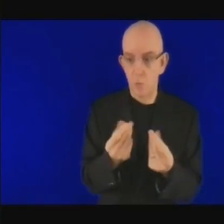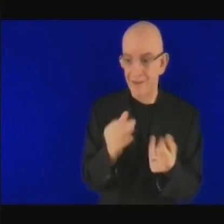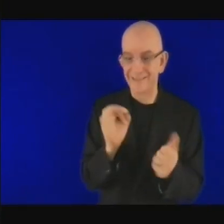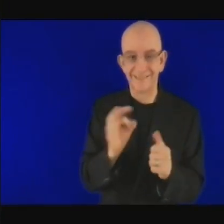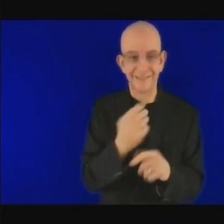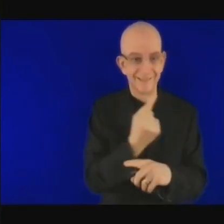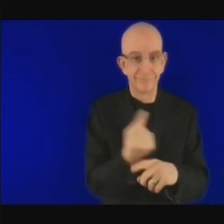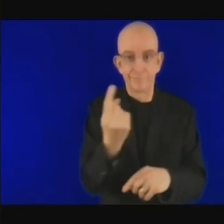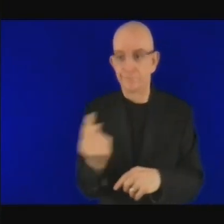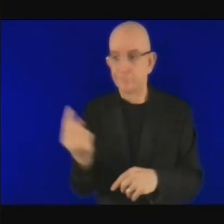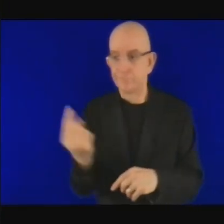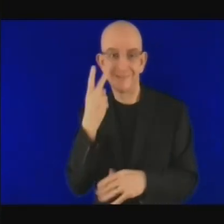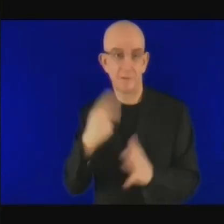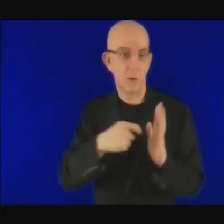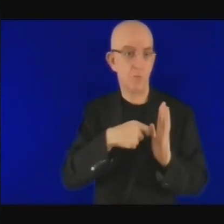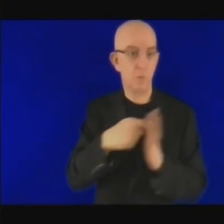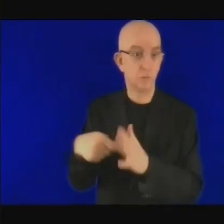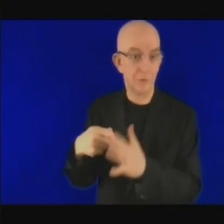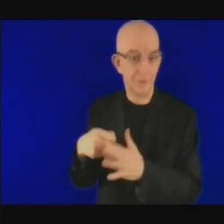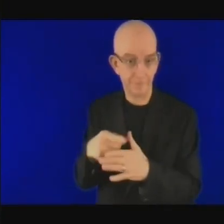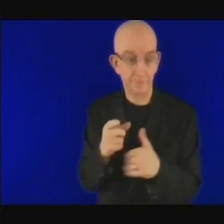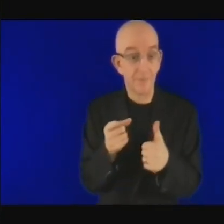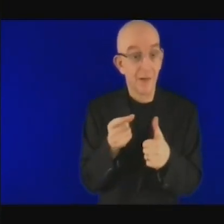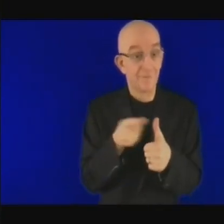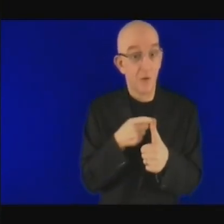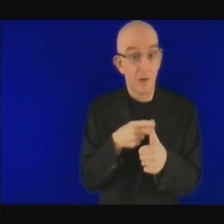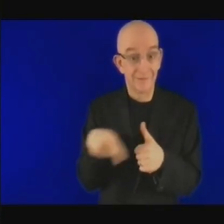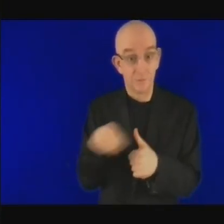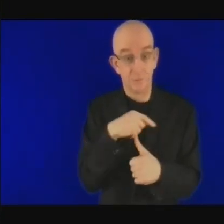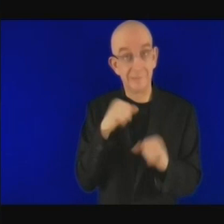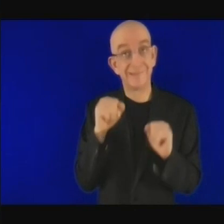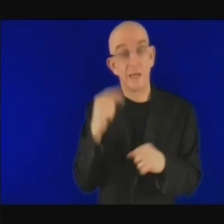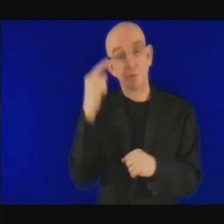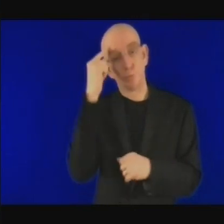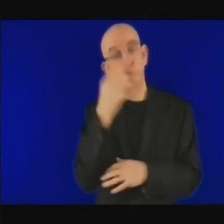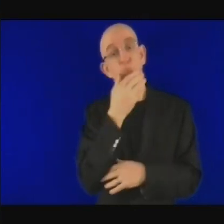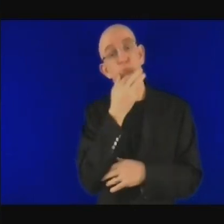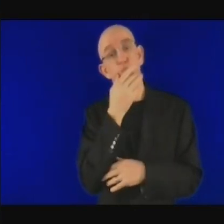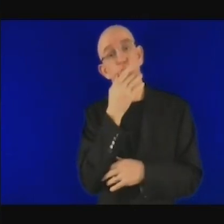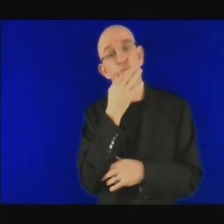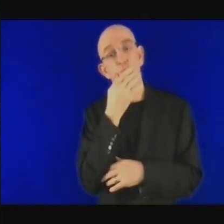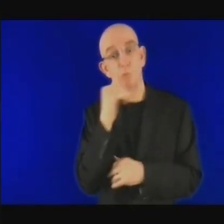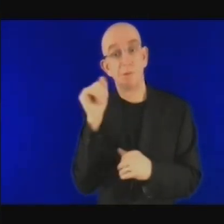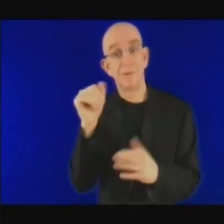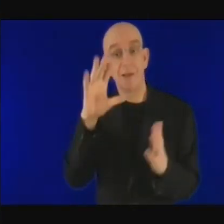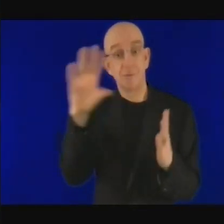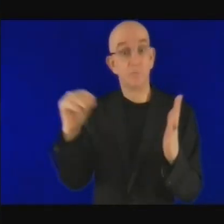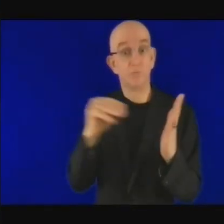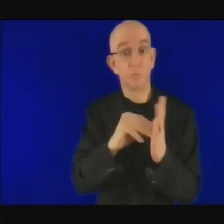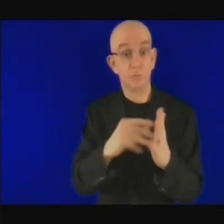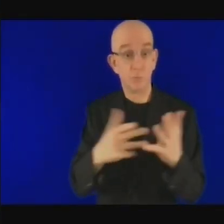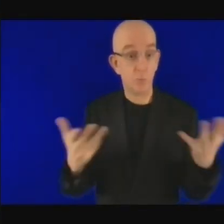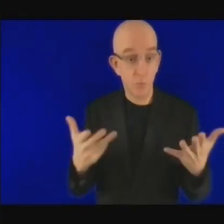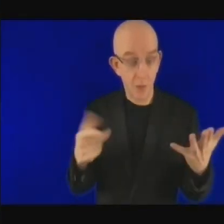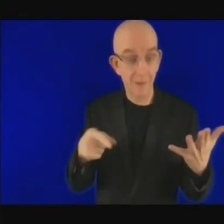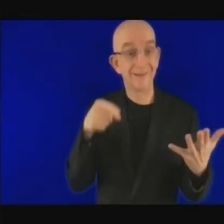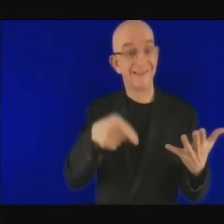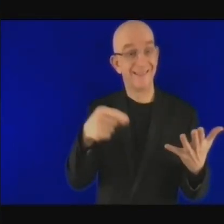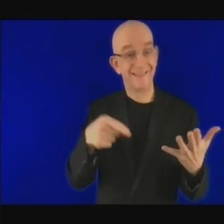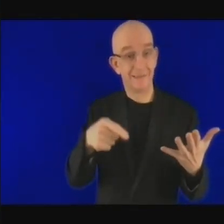qualité. Le premier facteur à inclure dans ce que j'appelle le problème des capacités d'absorption,